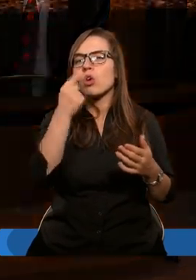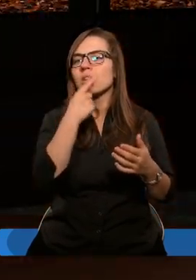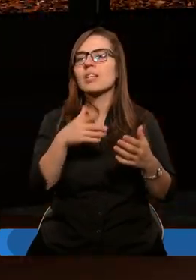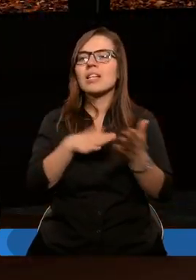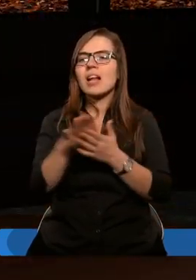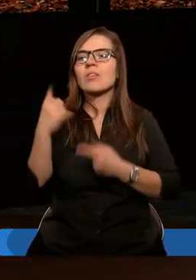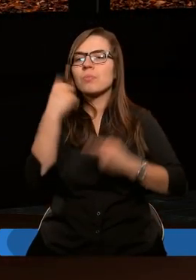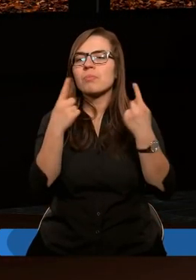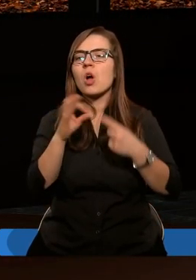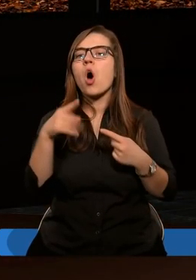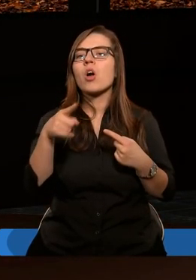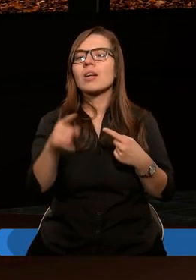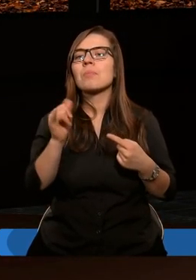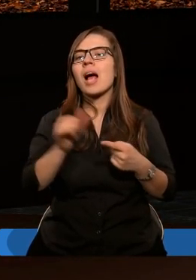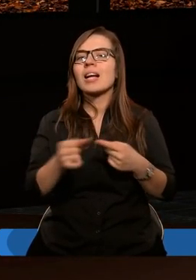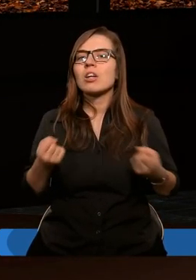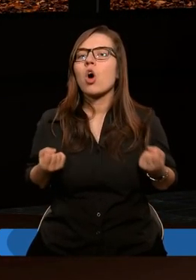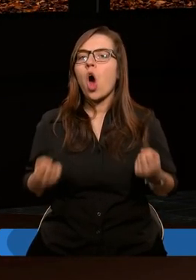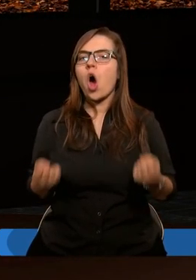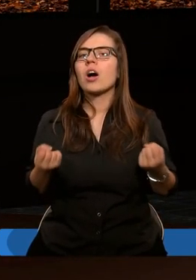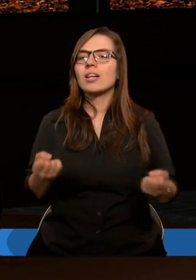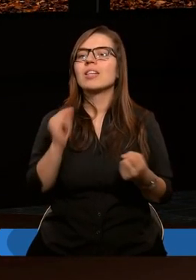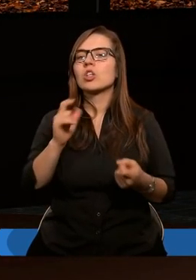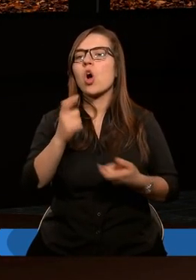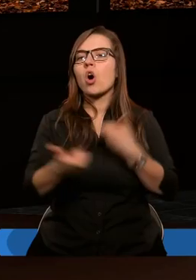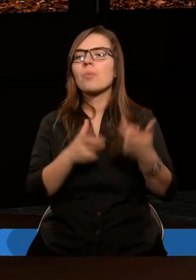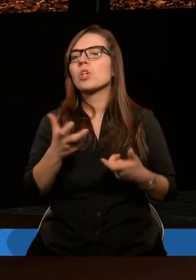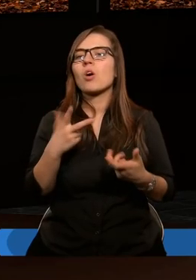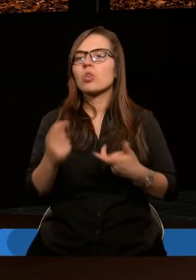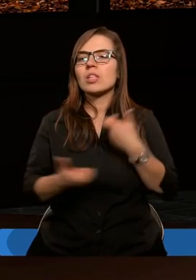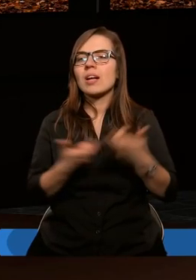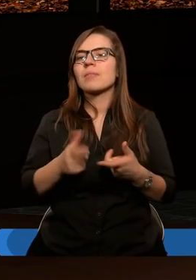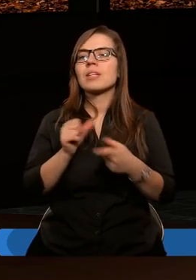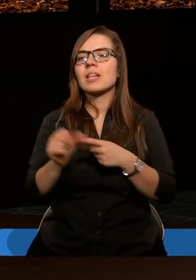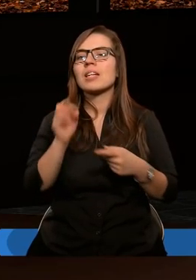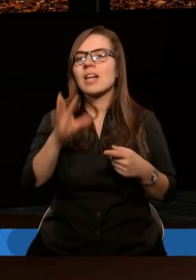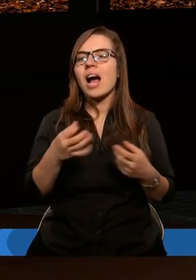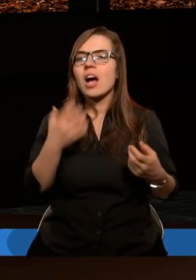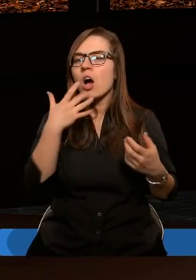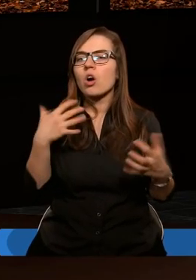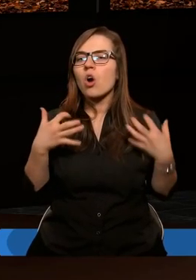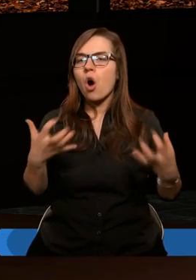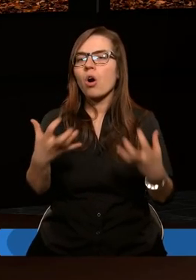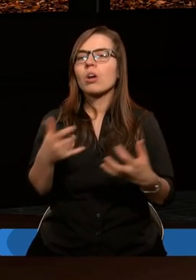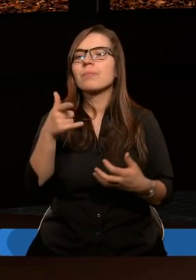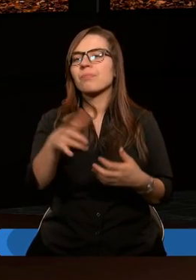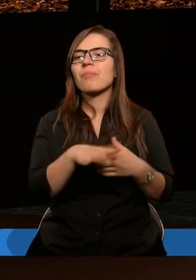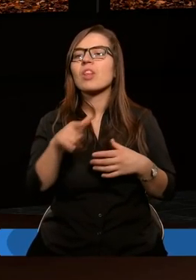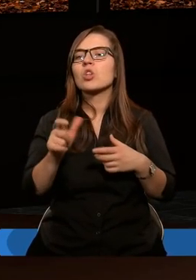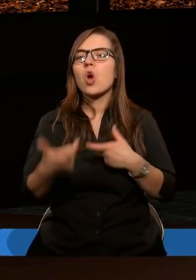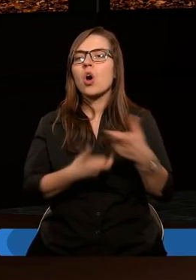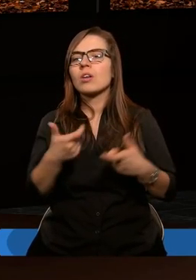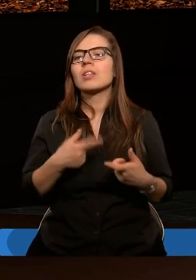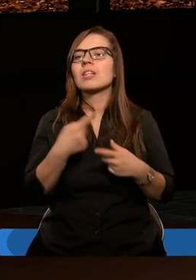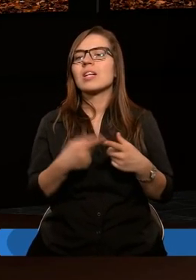zaczynamy tylko myśleć o tym, jak jesteśmy gorliwi i co robimy, a czego nie robimy i że jesteśmy tak żarliwi i gorliwi w tym, co robimy.